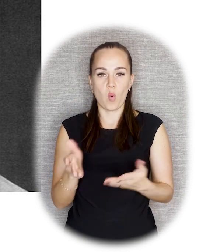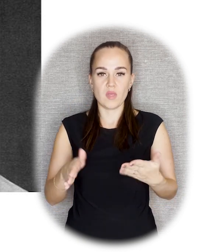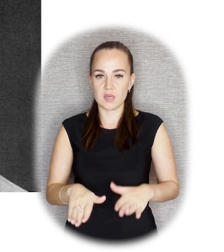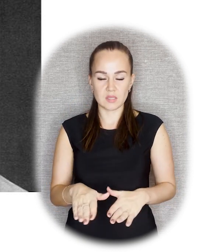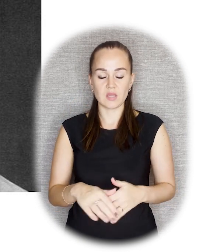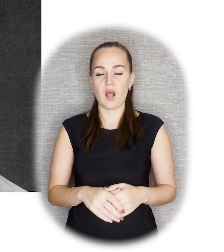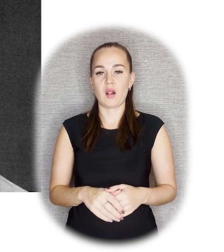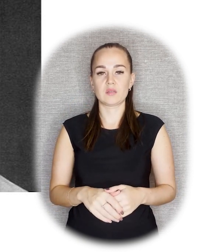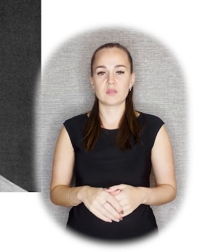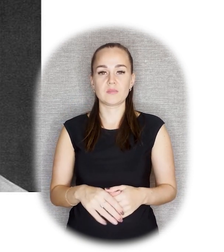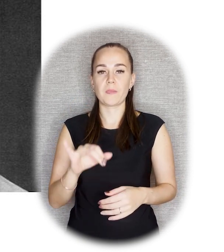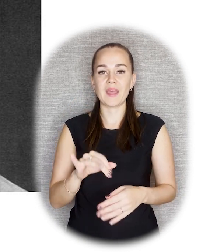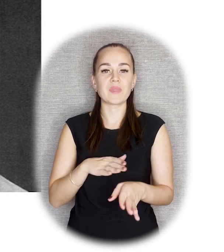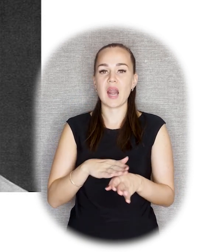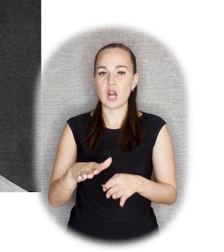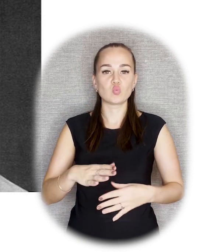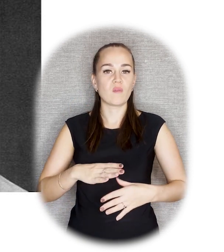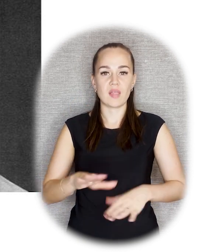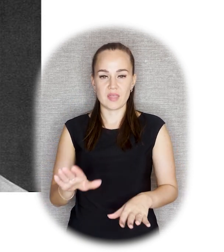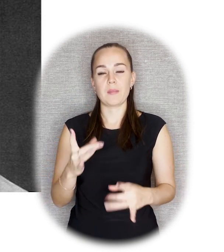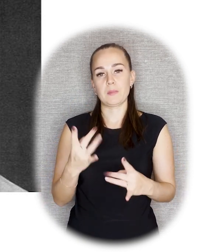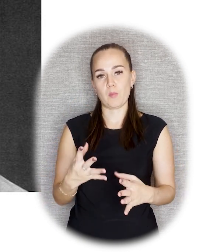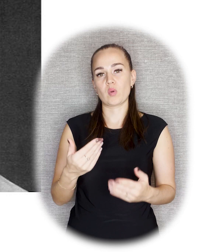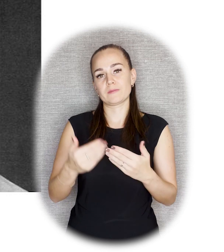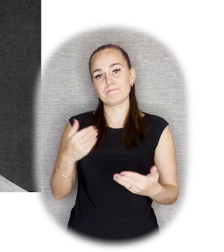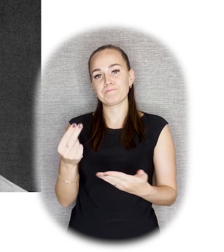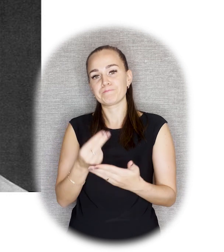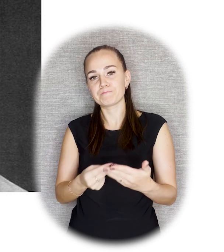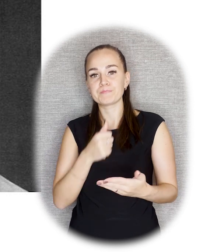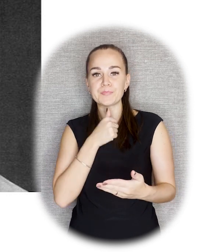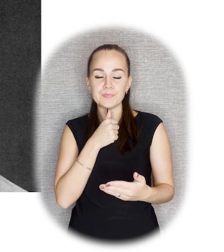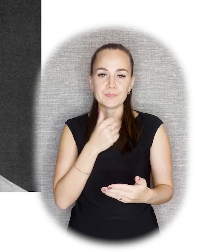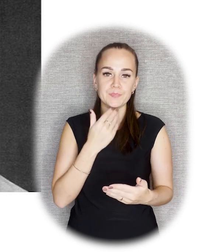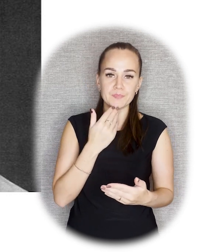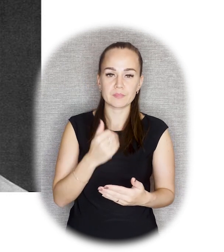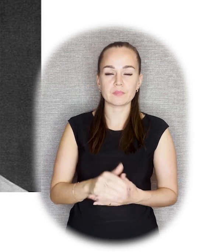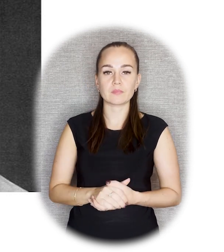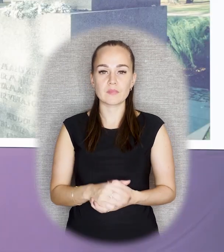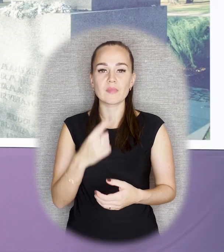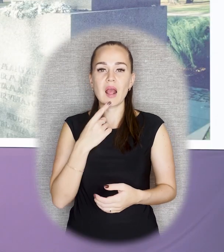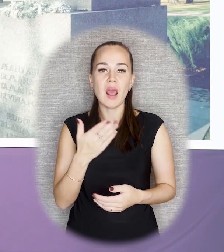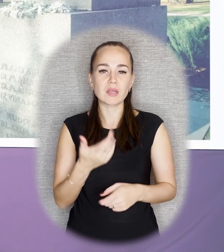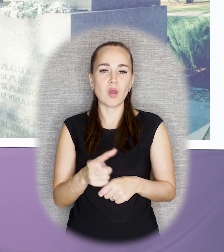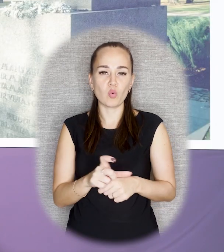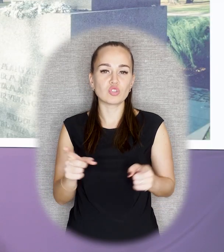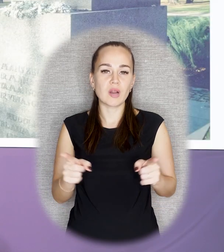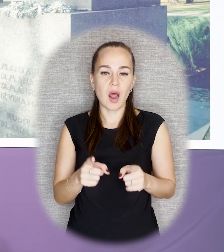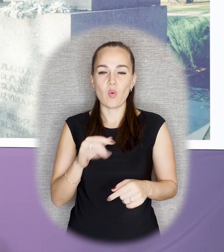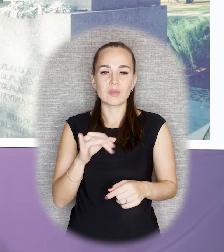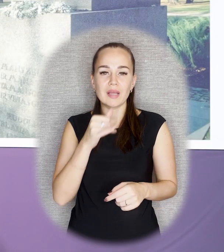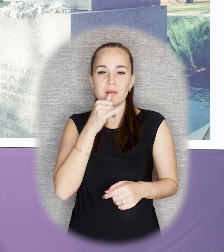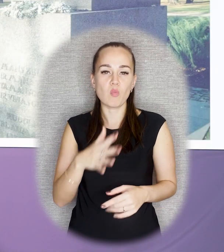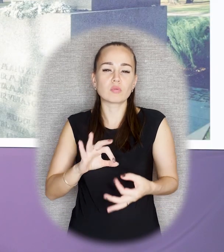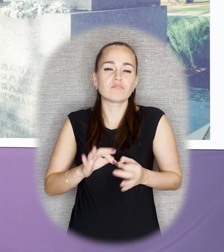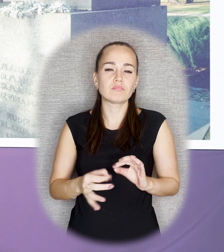фотографиях сохранился и тоже не был реализован. К сожалению, формат лекции, который достаточно короткий, не позволяет